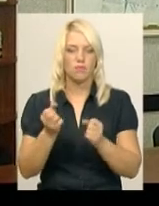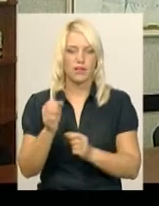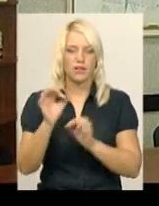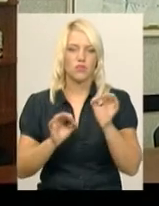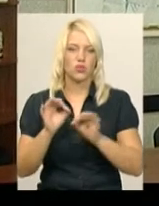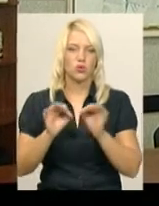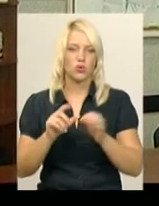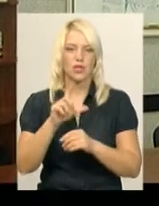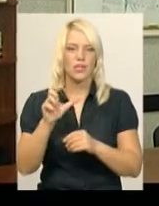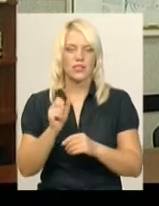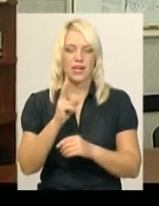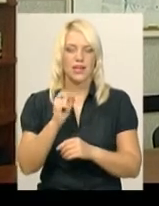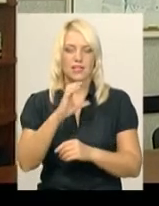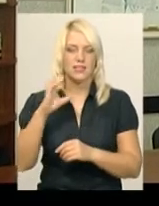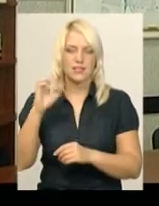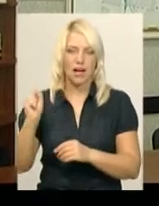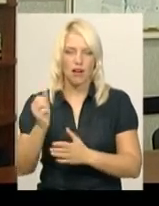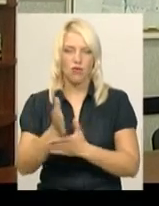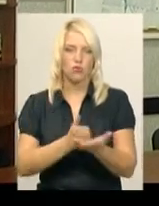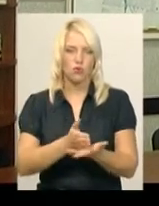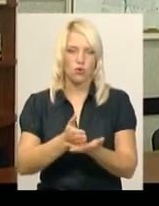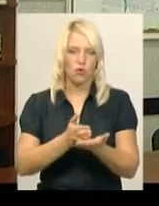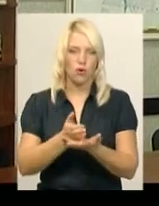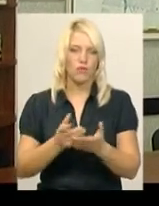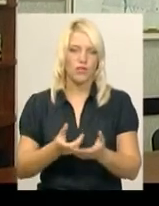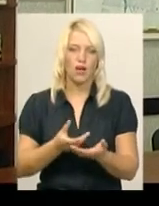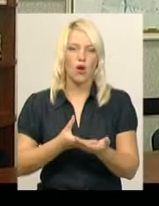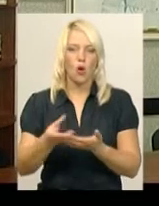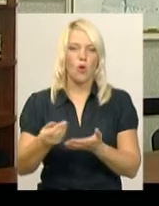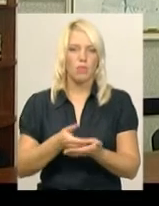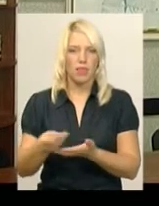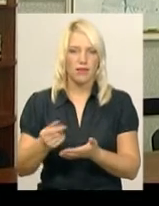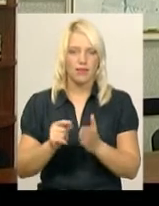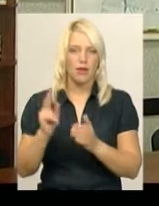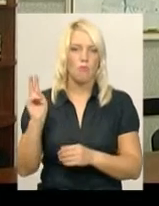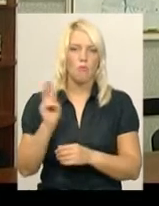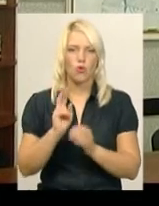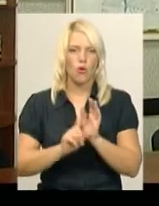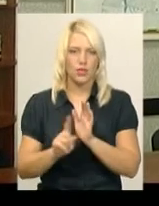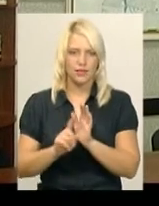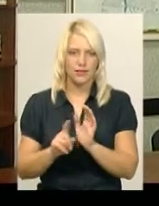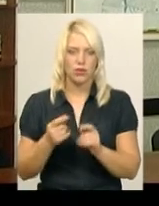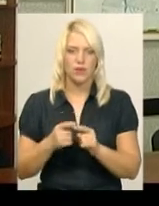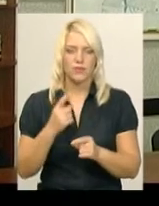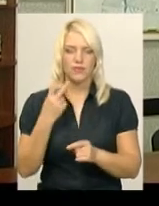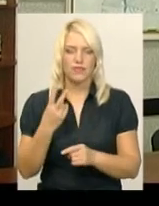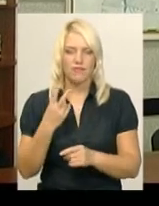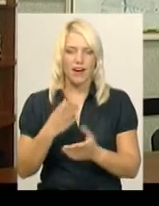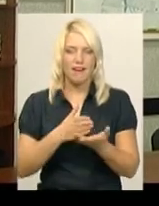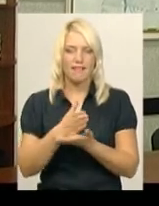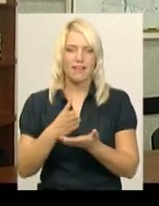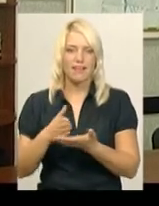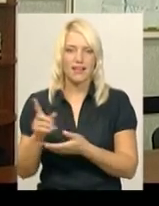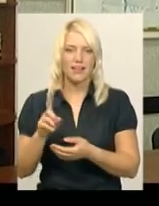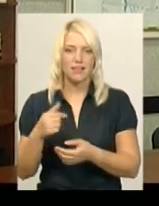касове обслуговування, оплати проїзду. Відповідно, два критерії, які ми ставимо перед